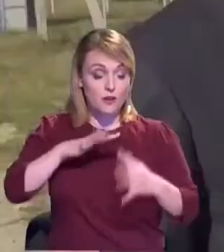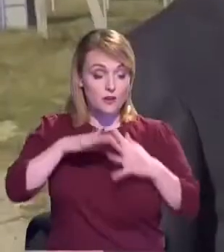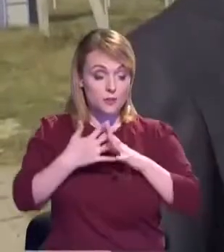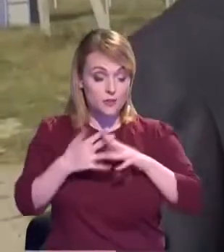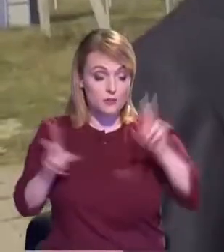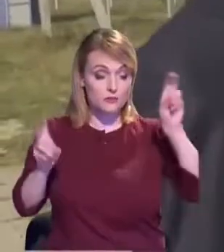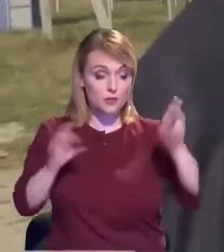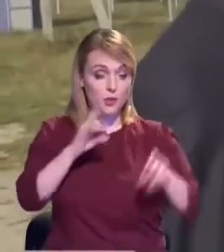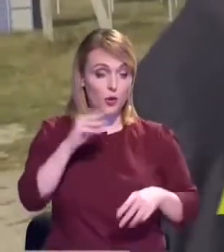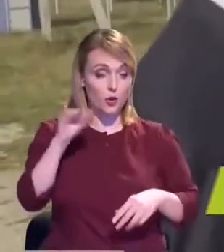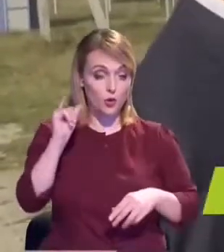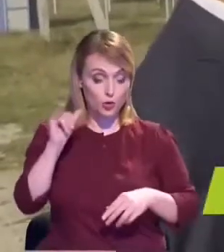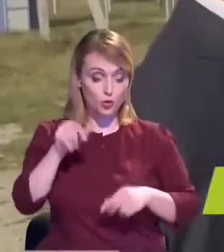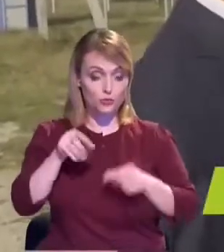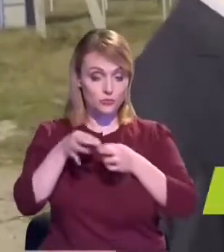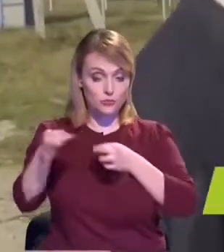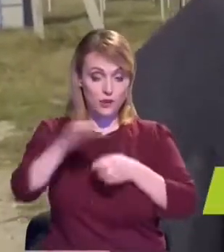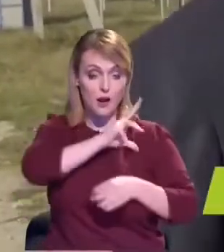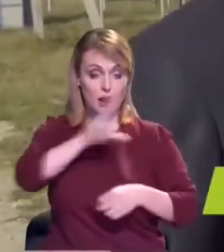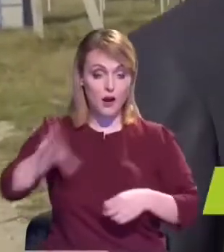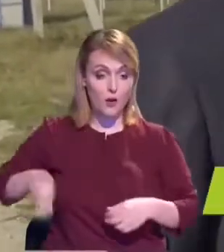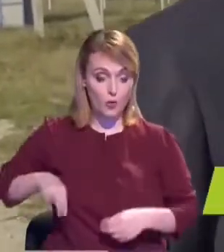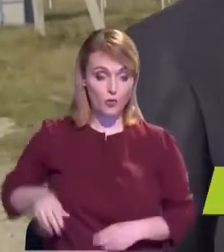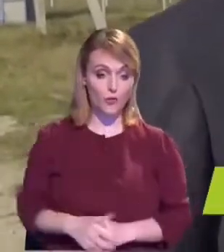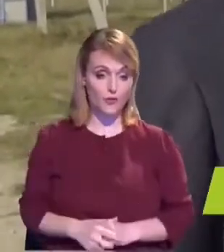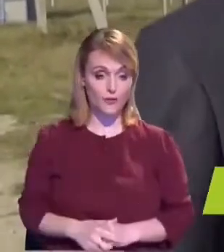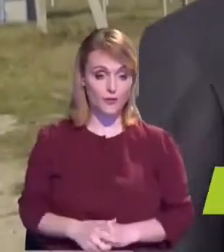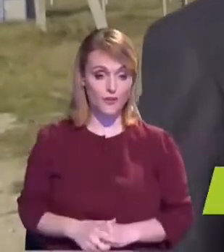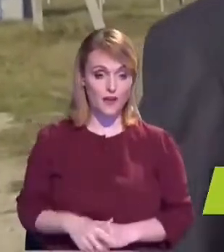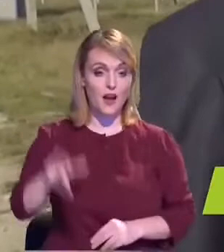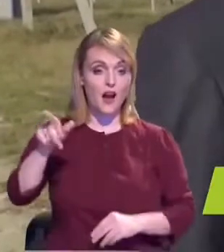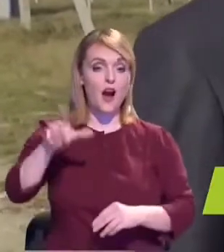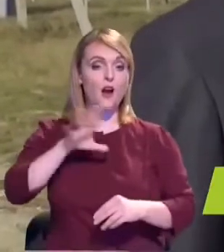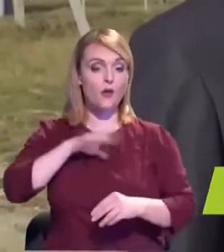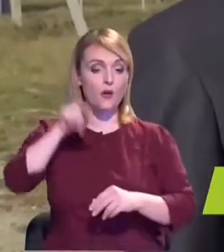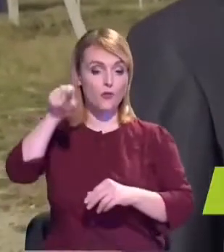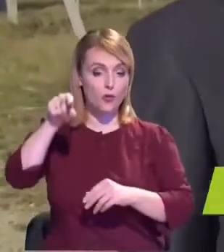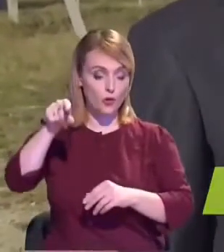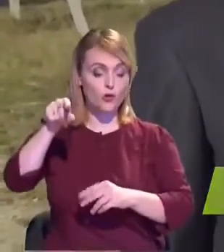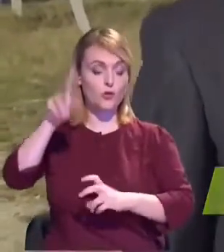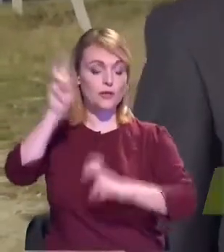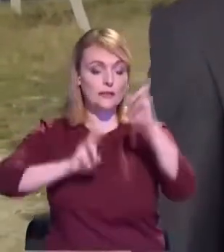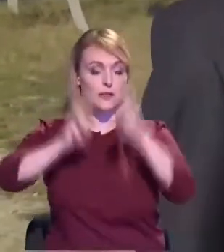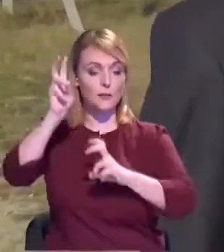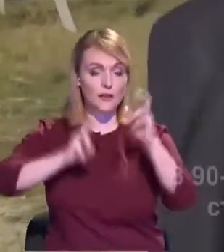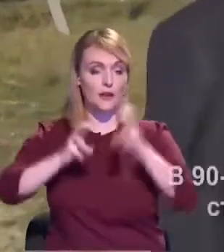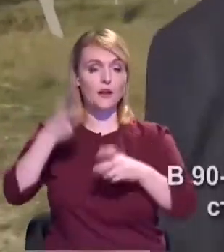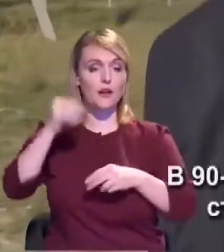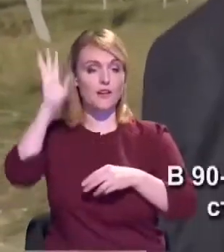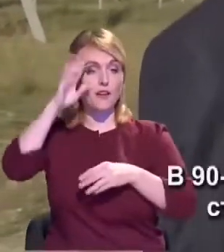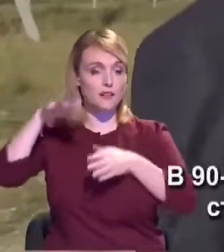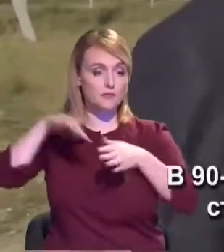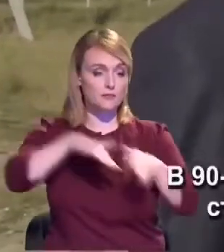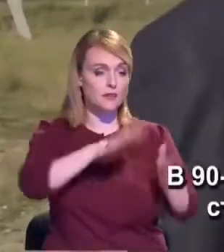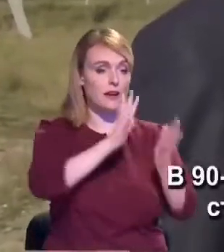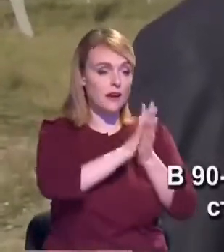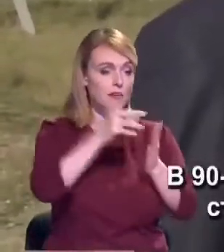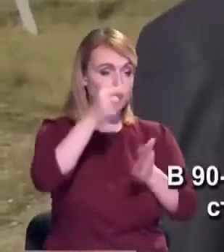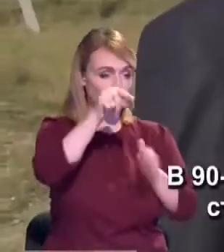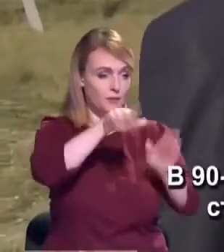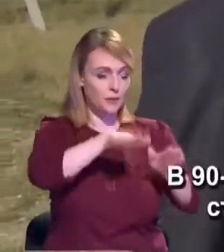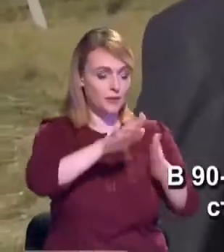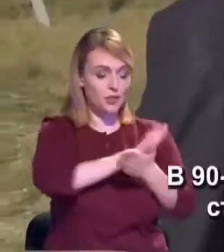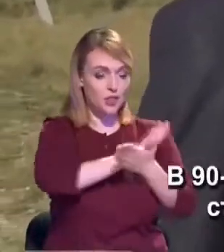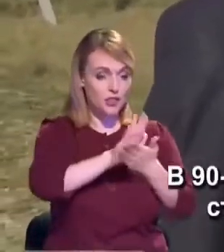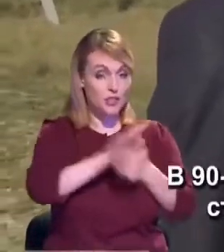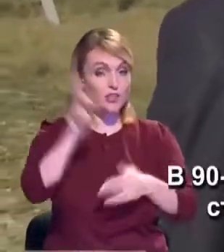-2000, vis-a-vis peste traseu, era o stație de repompare către sistemul central al orașului Cahul, care